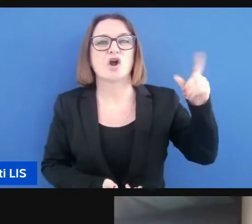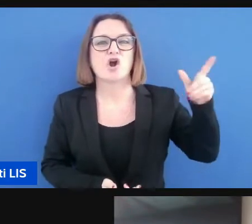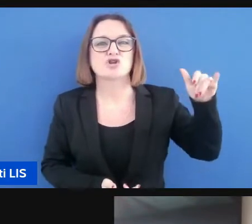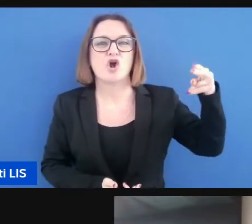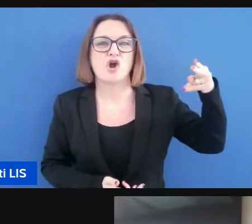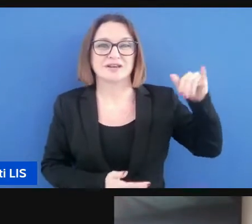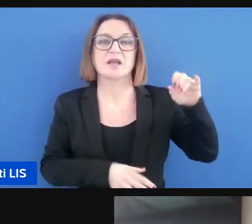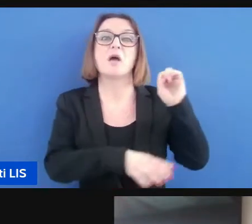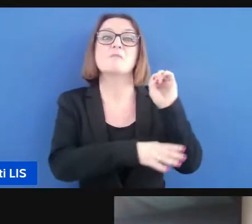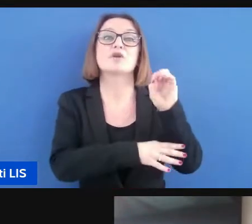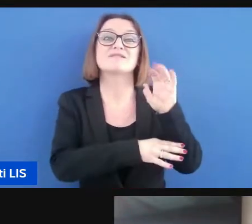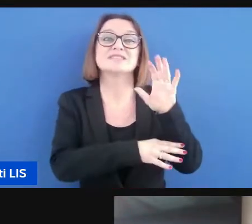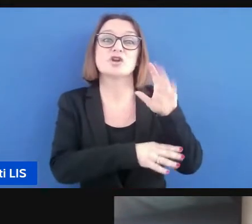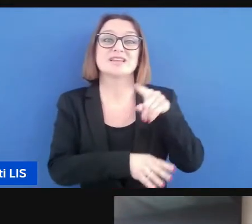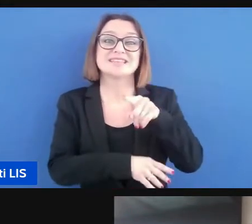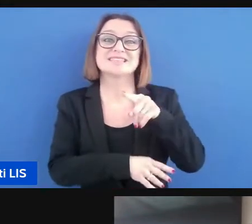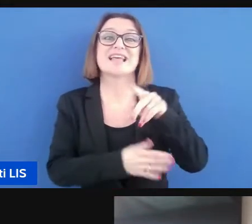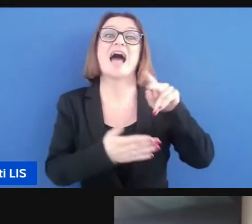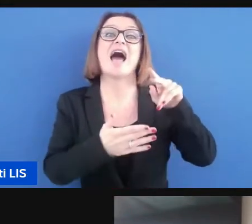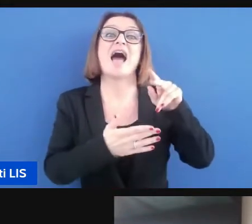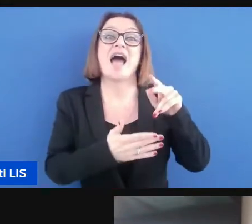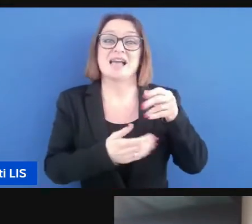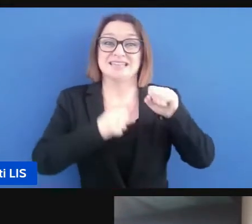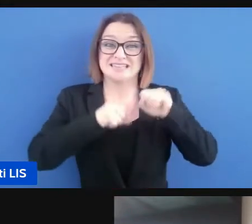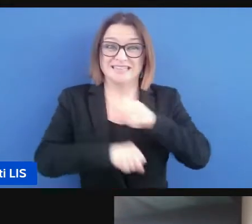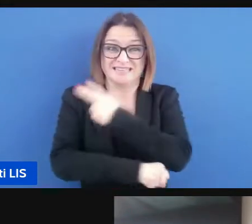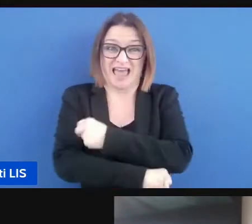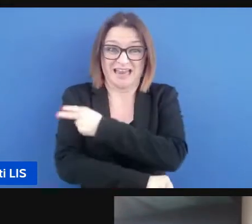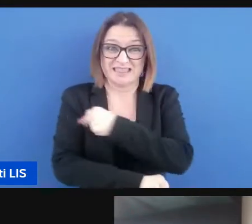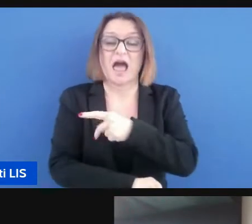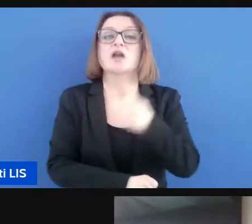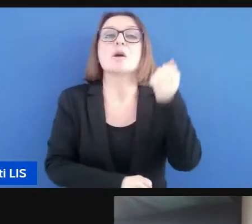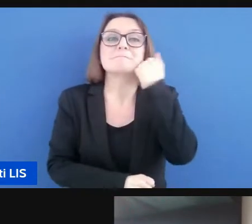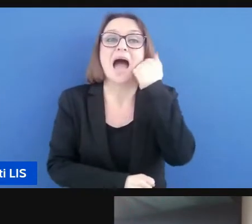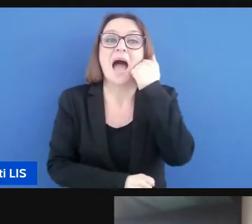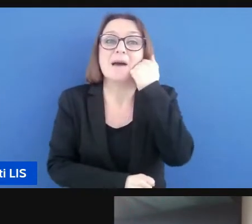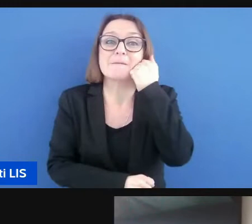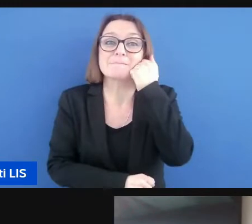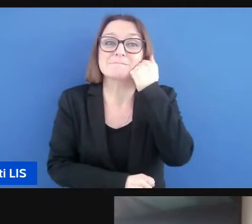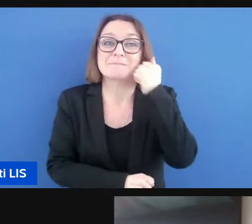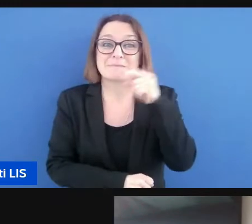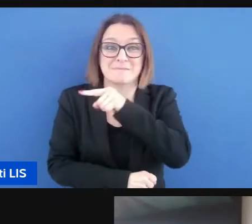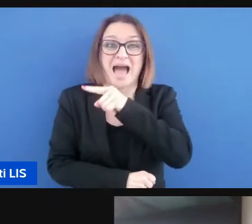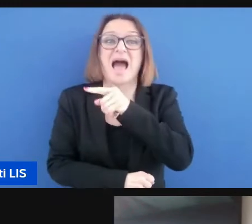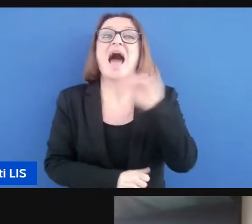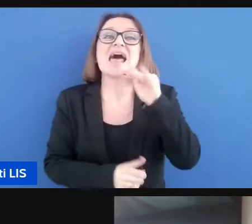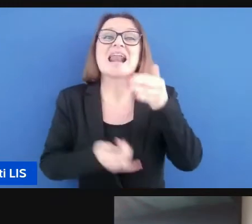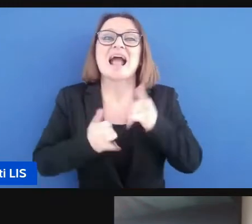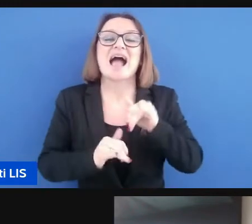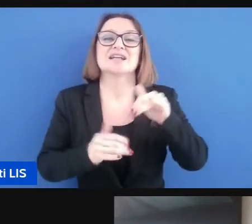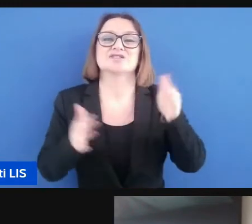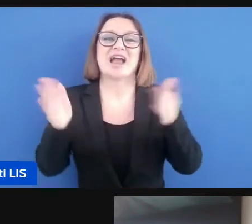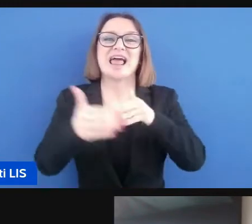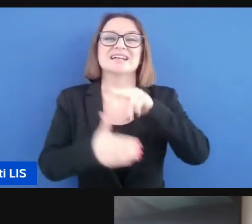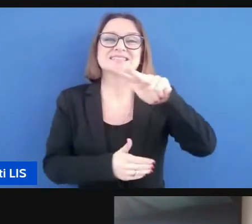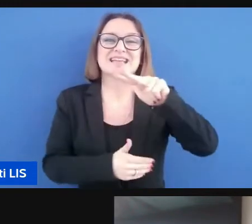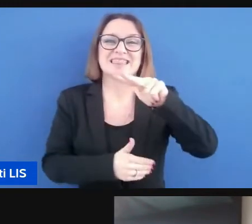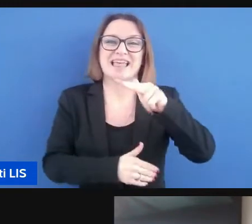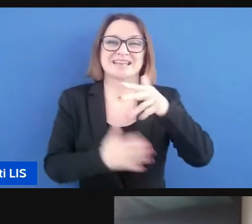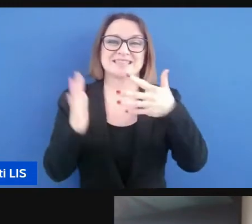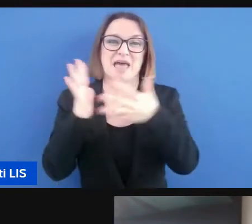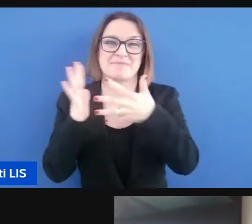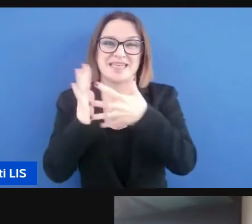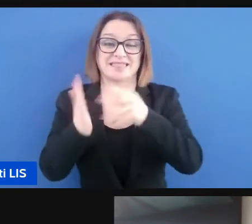sanitario mamma di un ragazzo che attualmente frequenta la classe terza della scuola secondaria di primo grado in